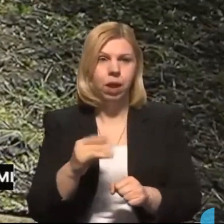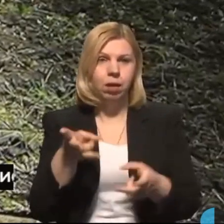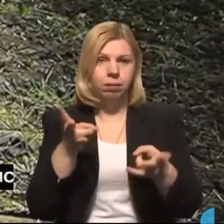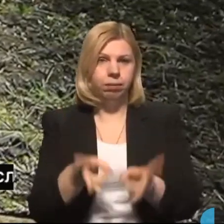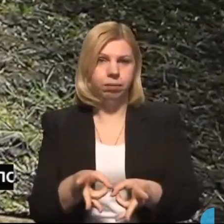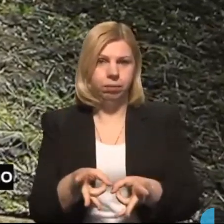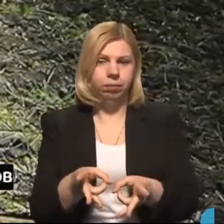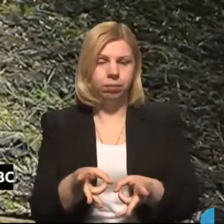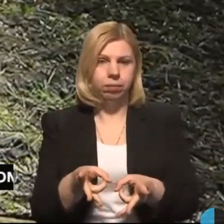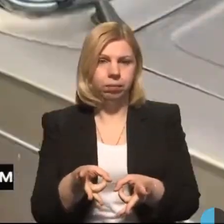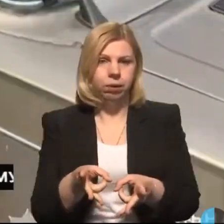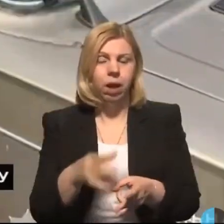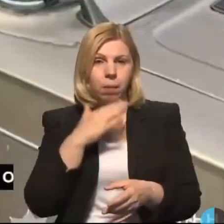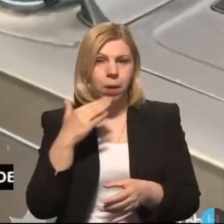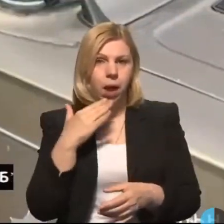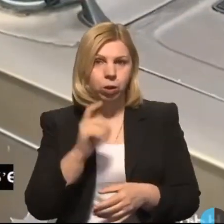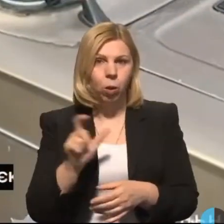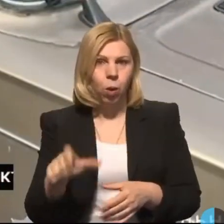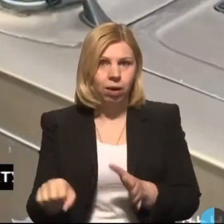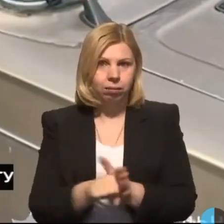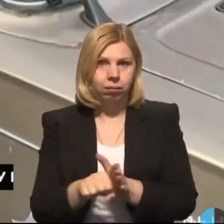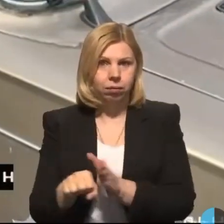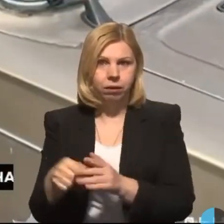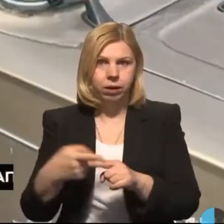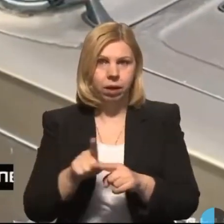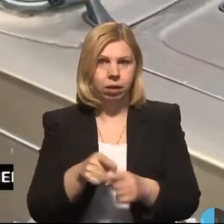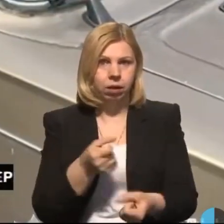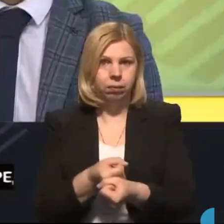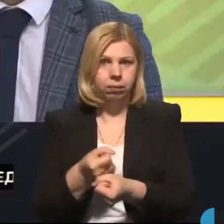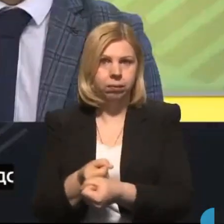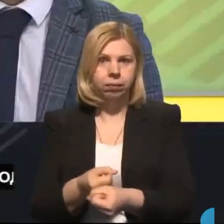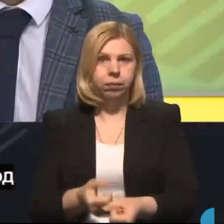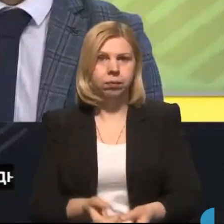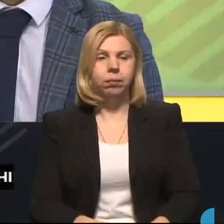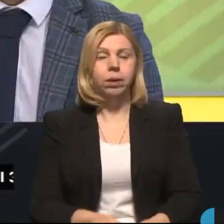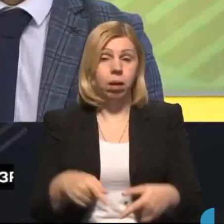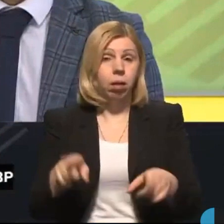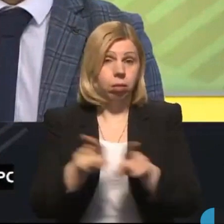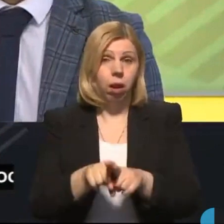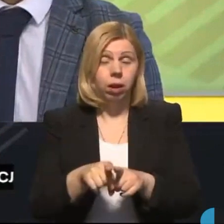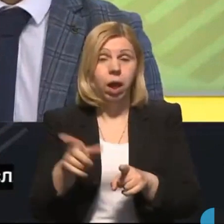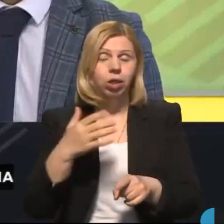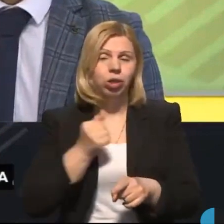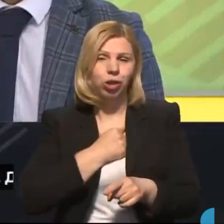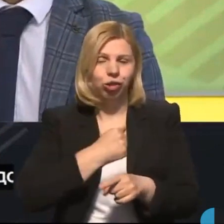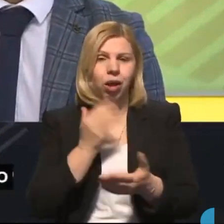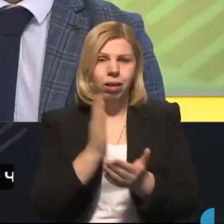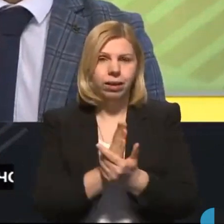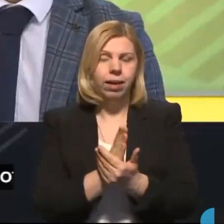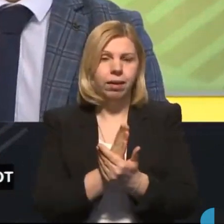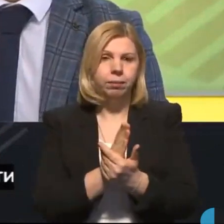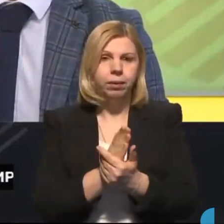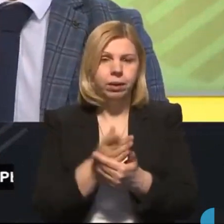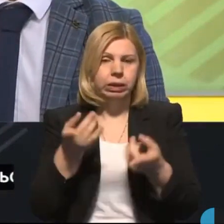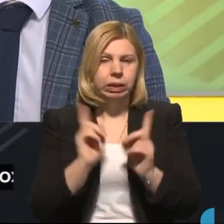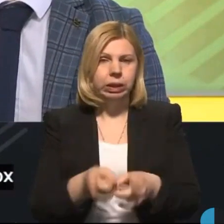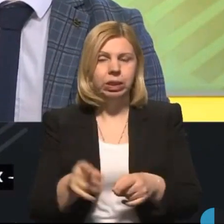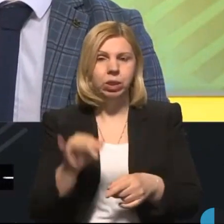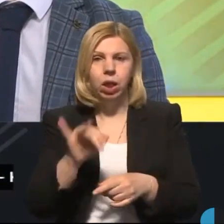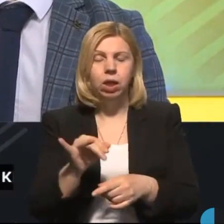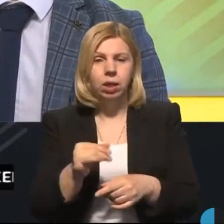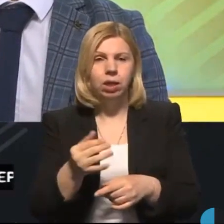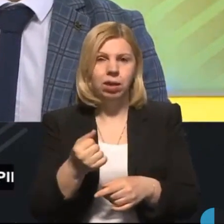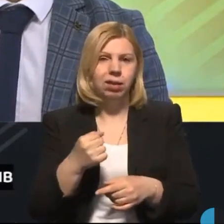потерпілими. Чи багато людей гинув в таких ДТП? Так, на жаль, є дійсно і